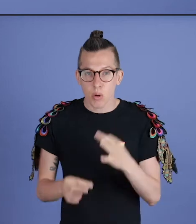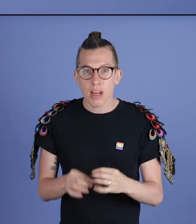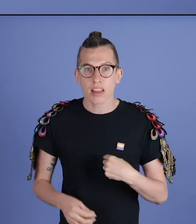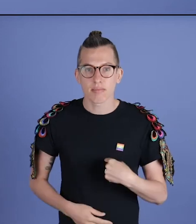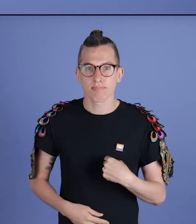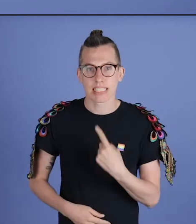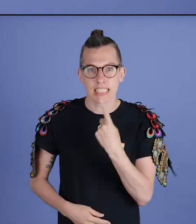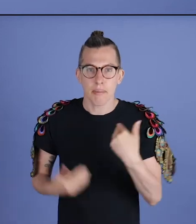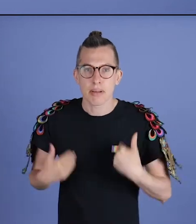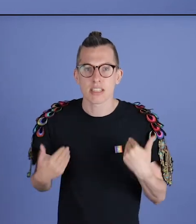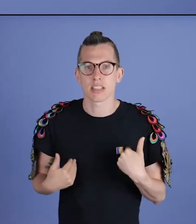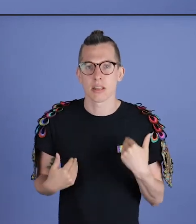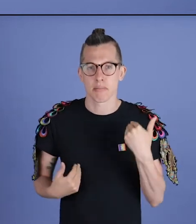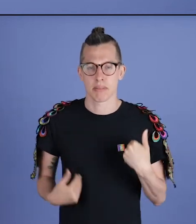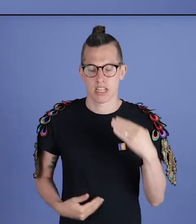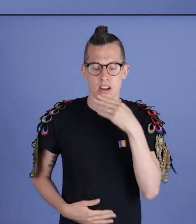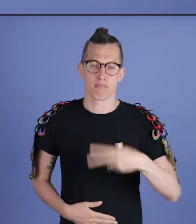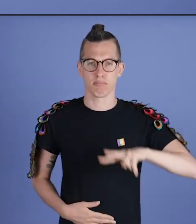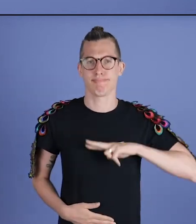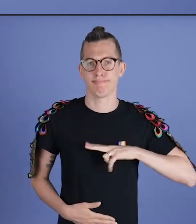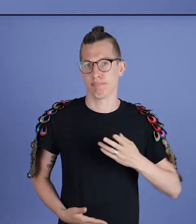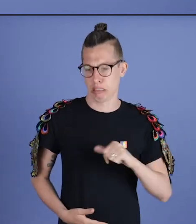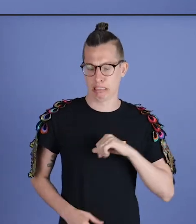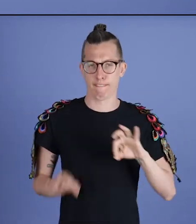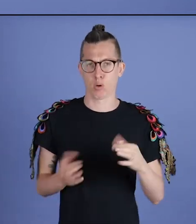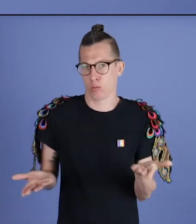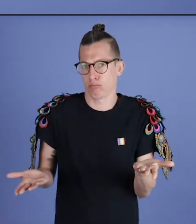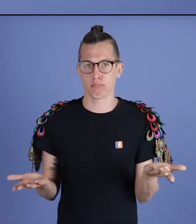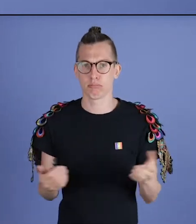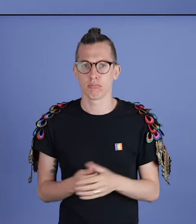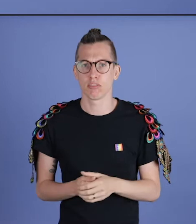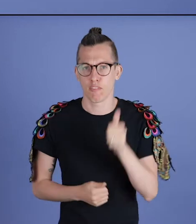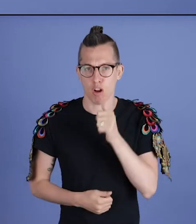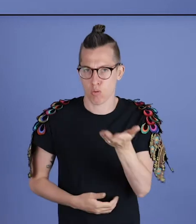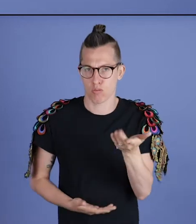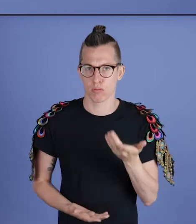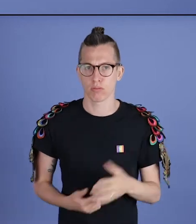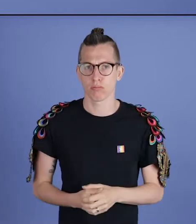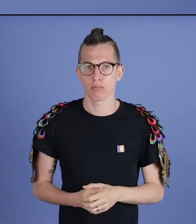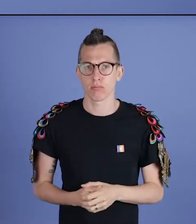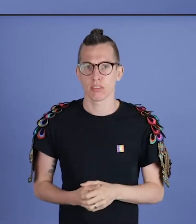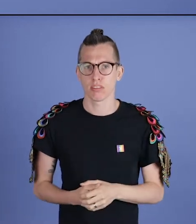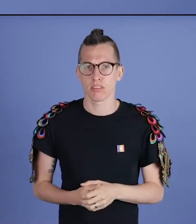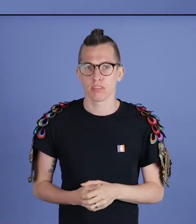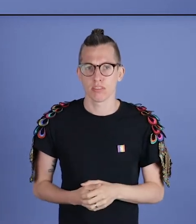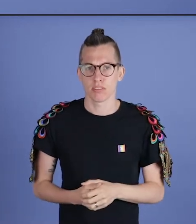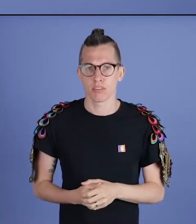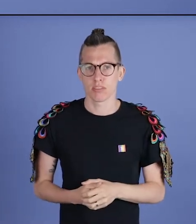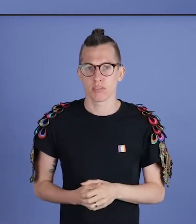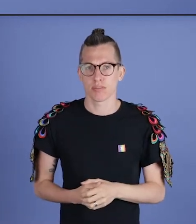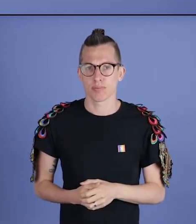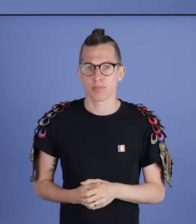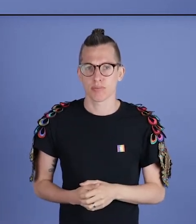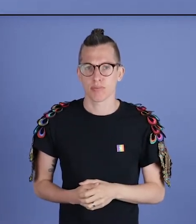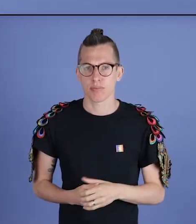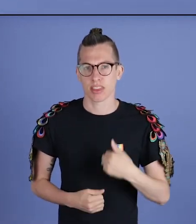Van het moment dat ik eigenlijk vertel aan mensen, dan zeggen mensen heel snel ook ja, maar je hebt er ook wel zelf voor gekozen om